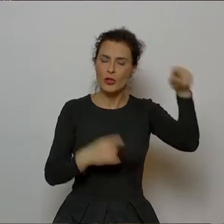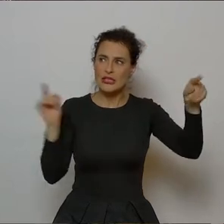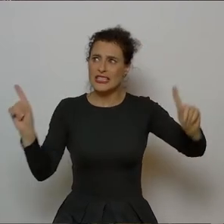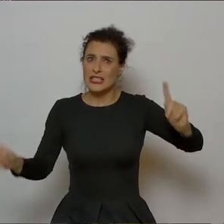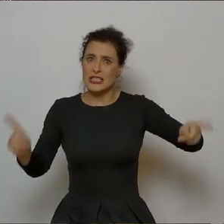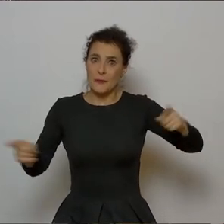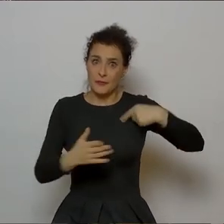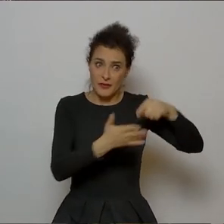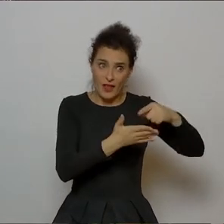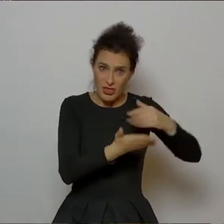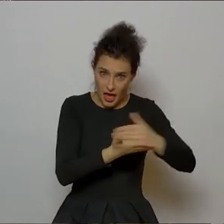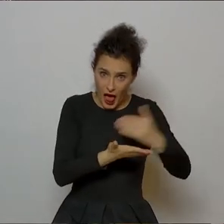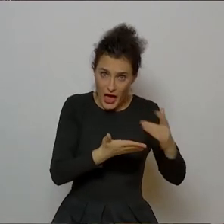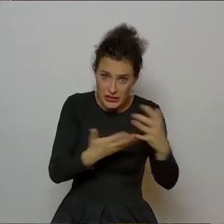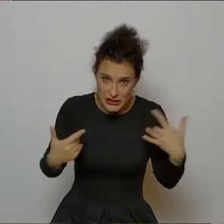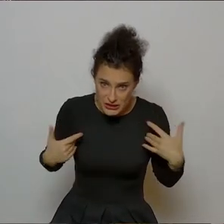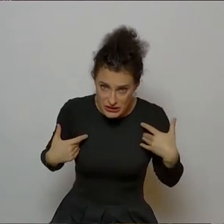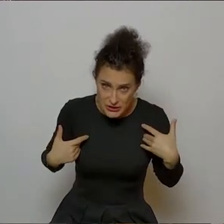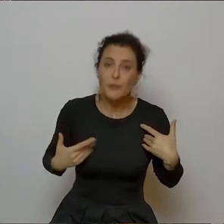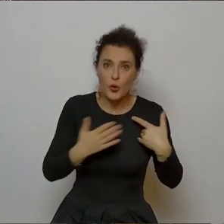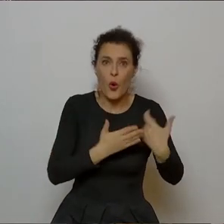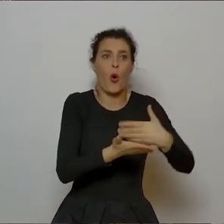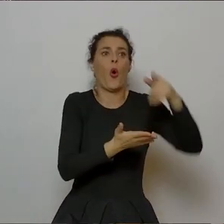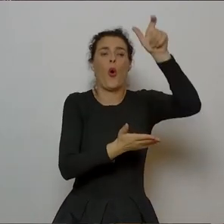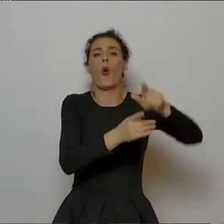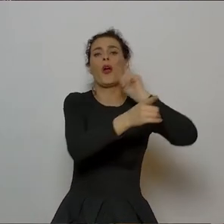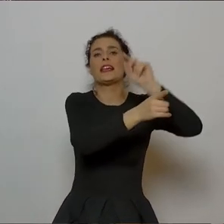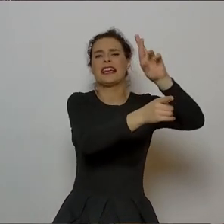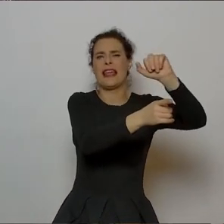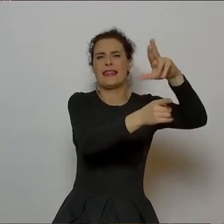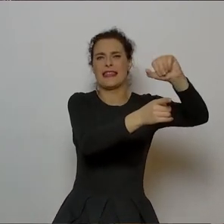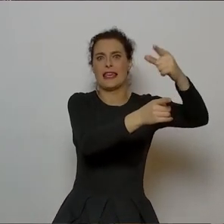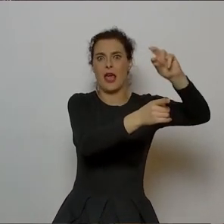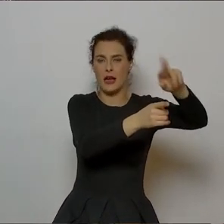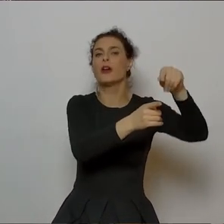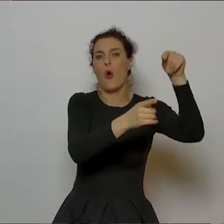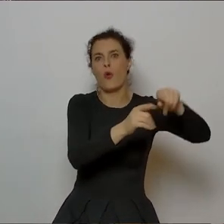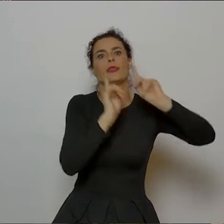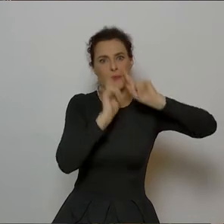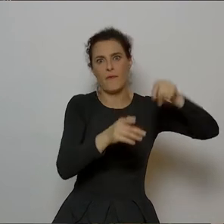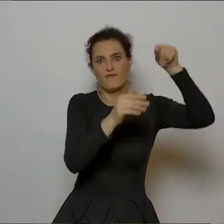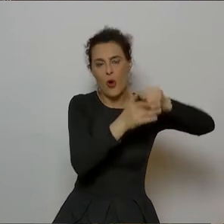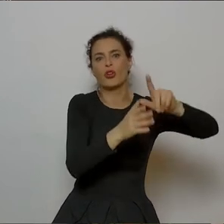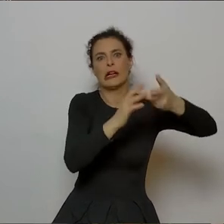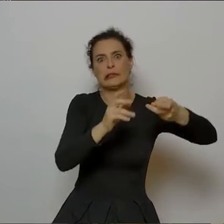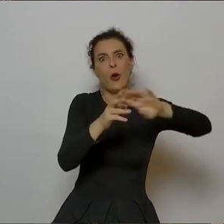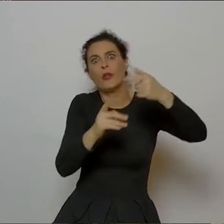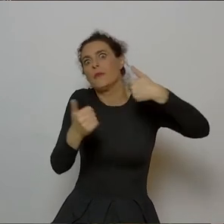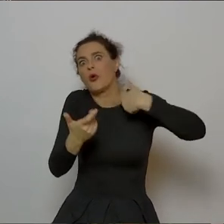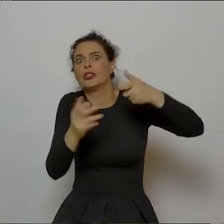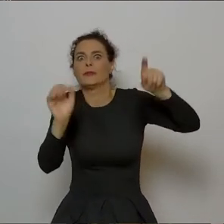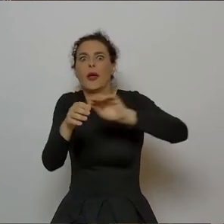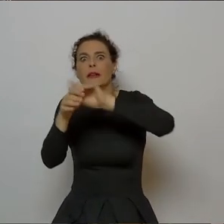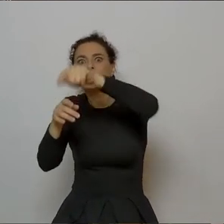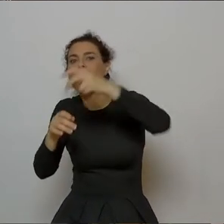będzie dalej egzystować, to wtedy ten Rytiger rzeczywiście może spalić Wawel, porwać ją czy coś